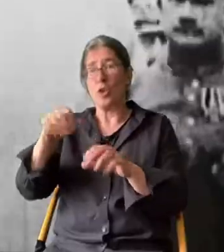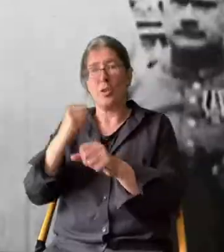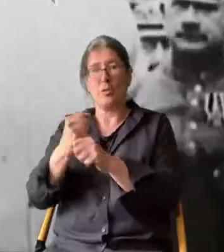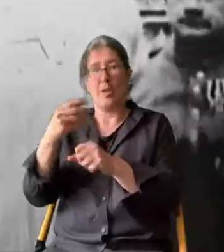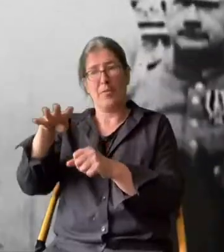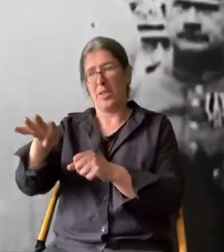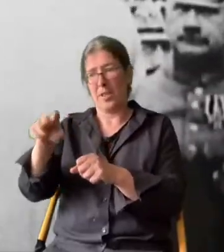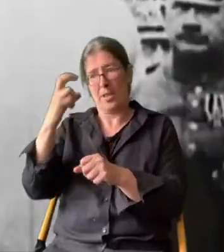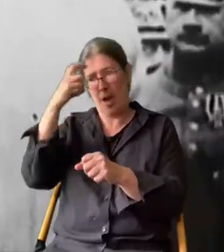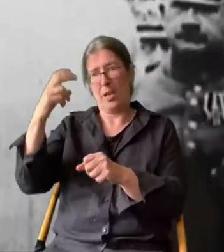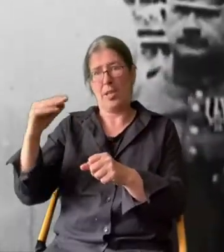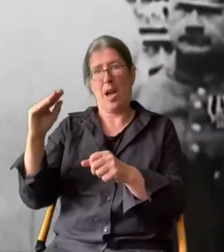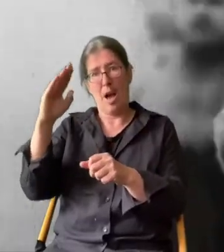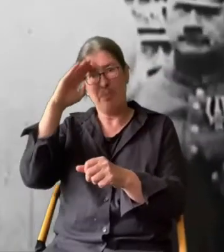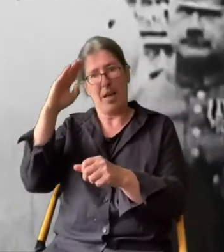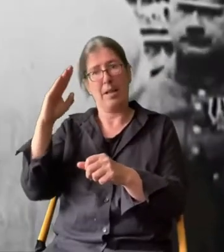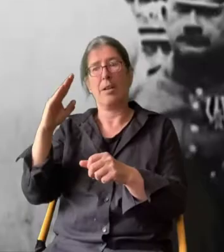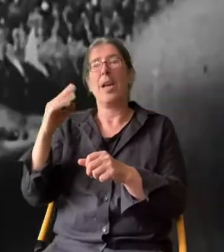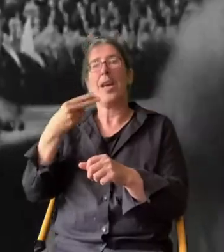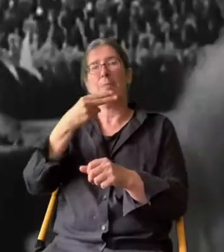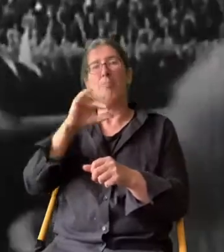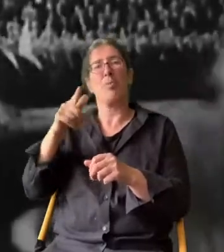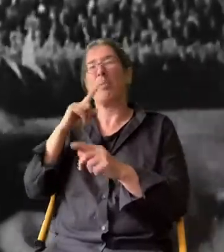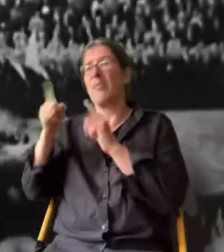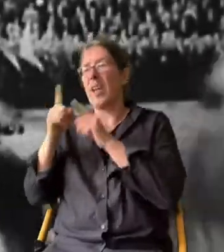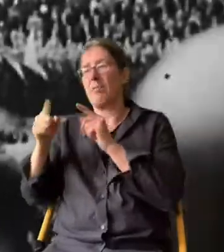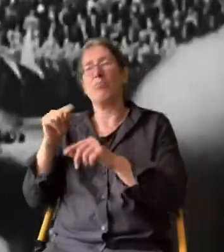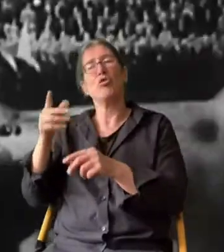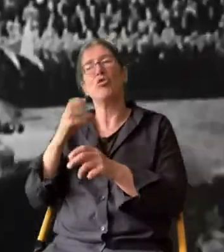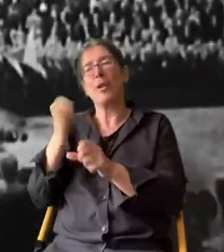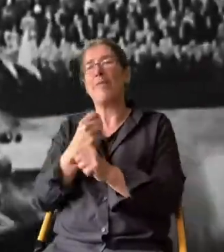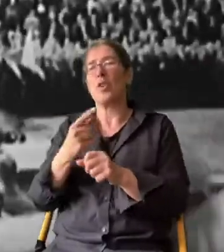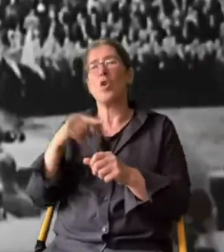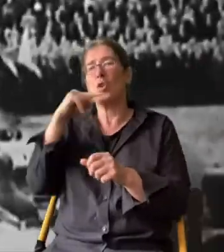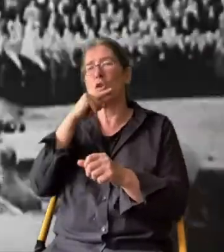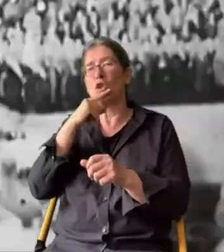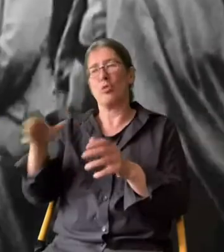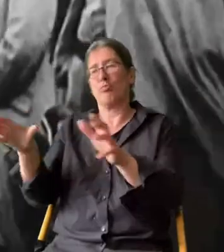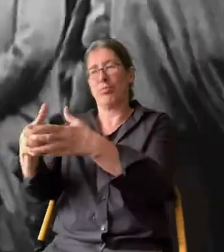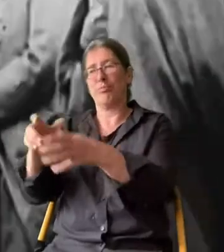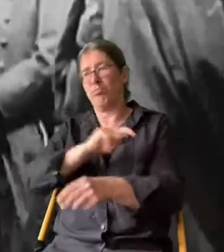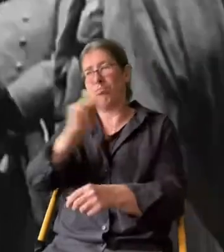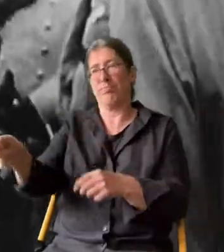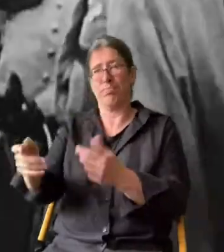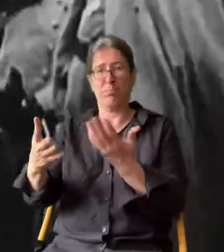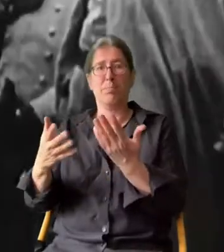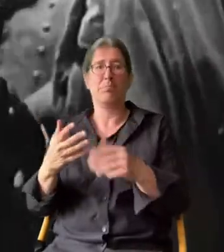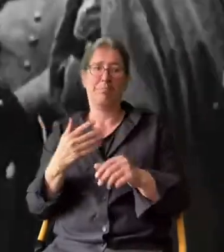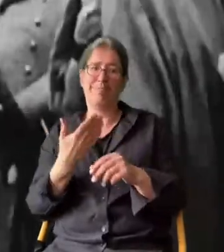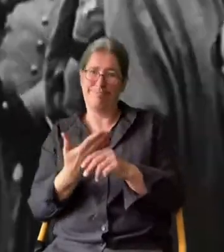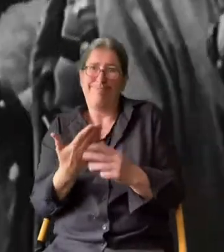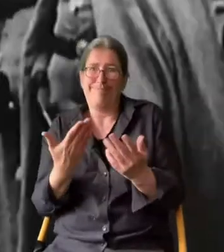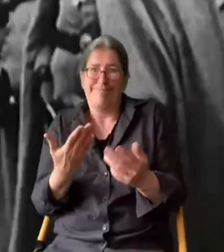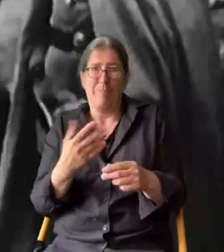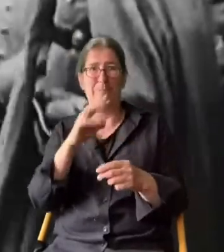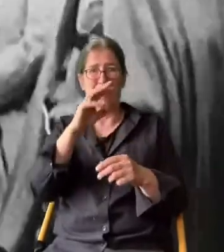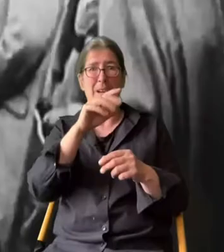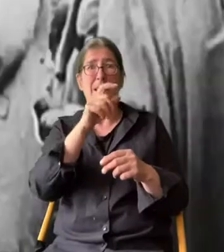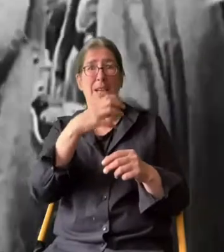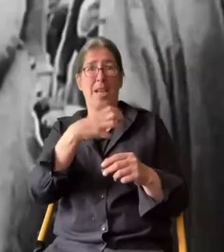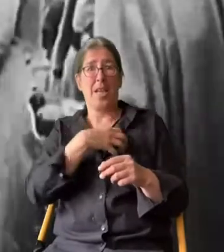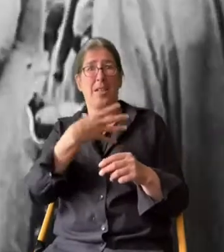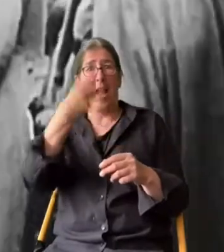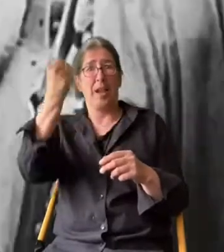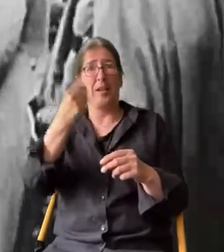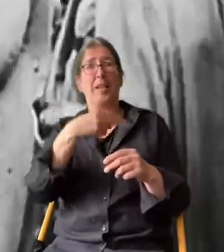1914 hatte hier die kaiserliche Armee unter Hindenburgs Befehl russische Truppen geschlagen und damit den Mythos vom Kriegshelden